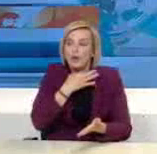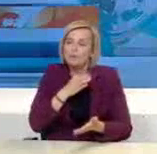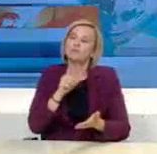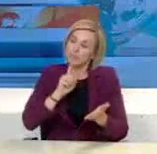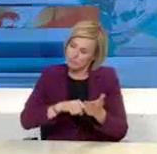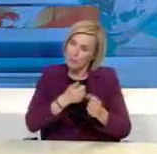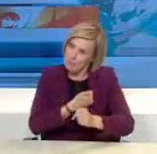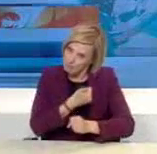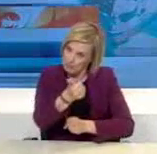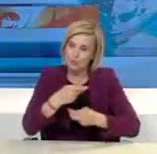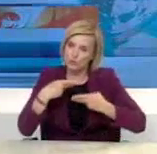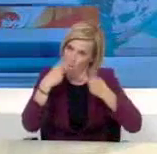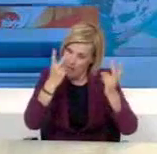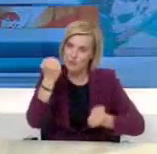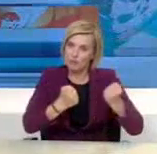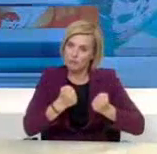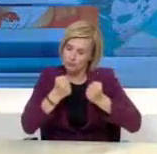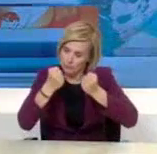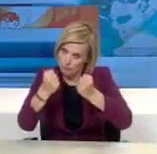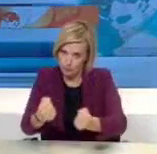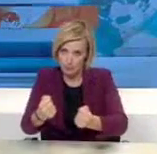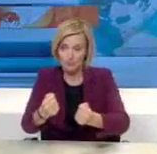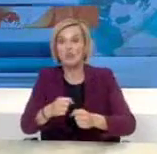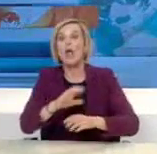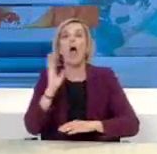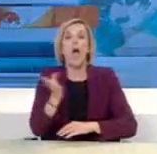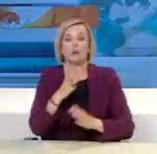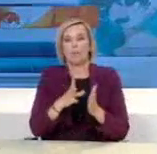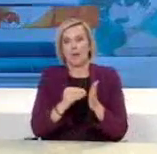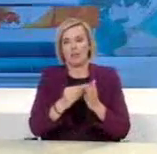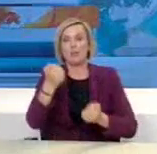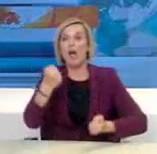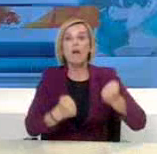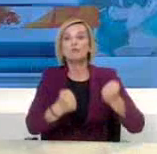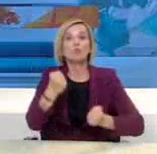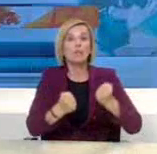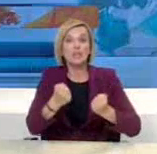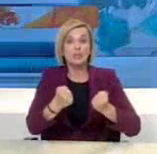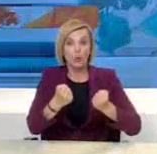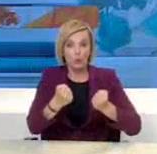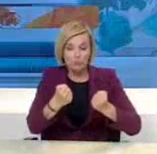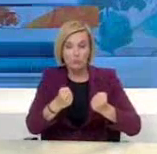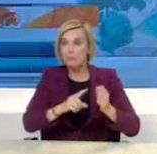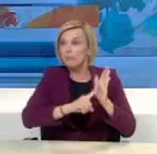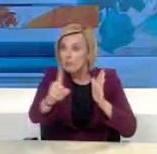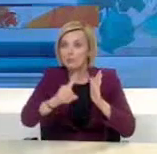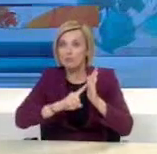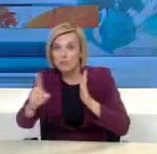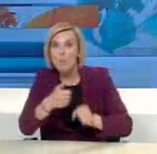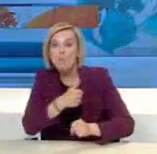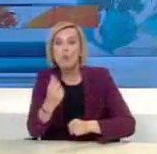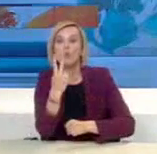επιβαίνουν μόνο ο οδηγός και ως ένα άτομο, δηλαδή δύο άτομα, στο κάθε όχημα.